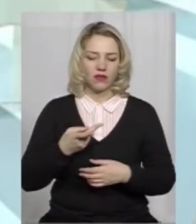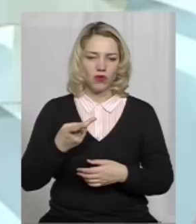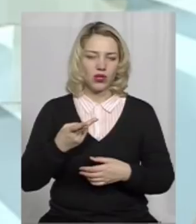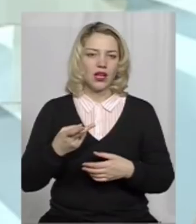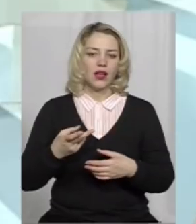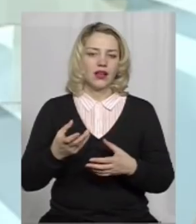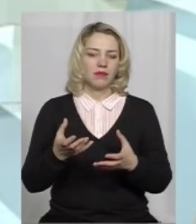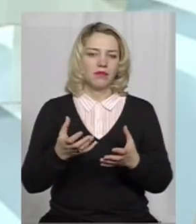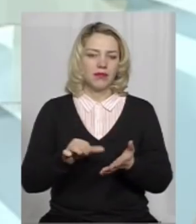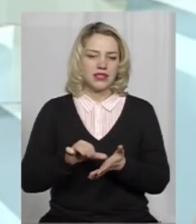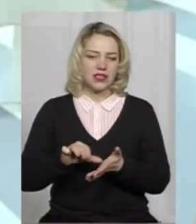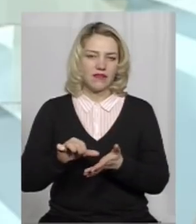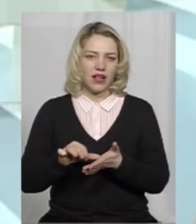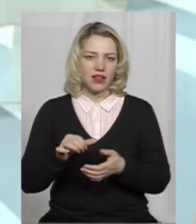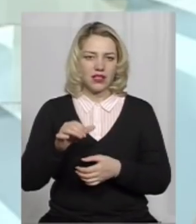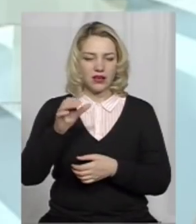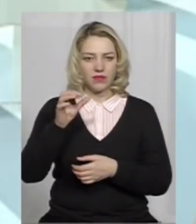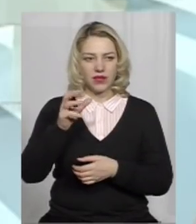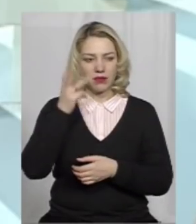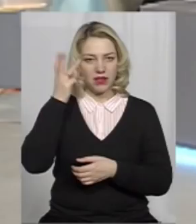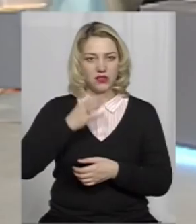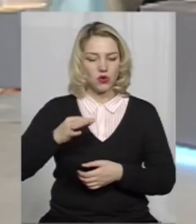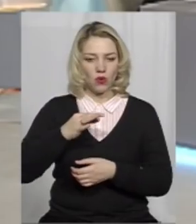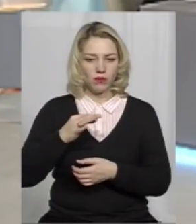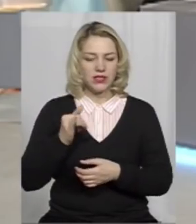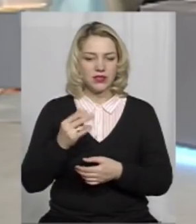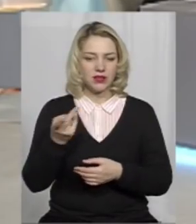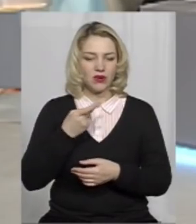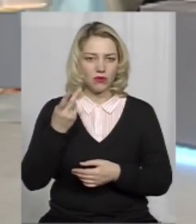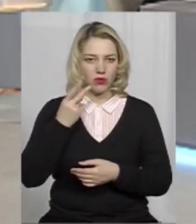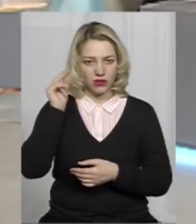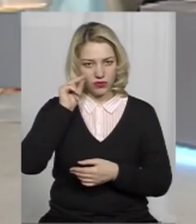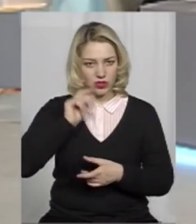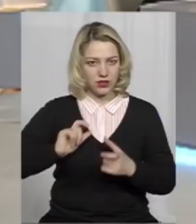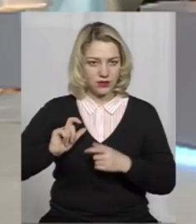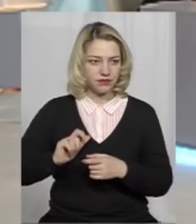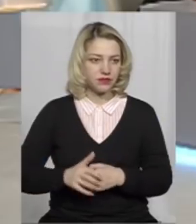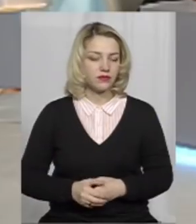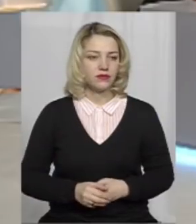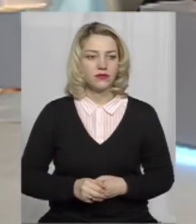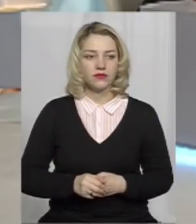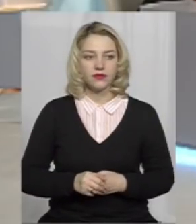і набиралися знань, умінь і навичок. Хочу зазначити... Ви у двох зараз експерти, так? Так,